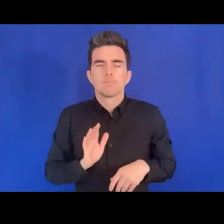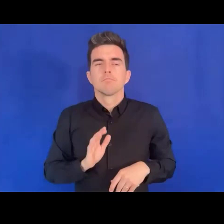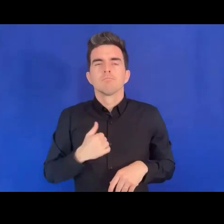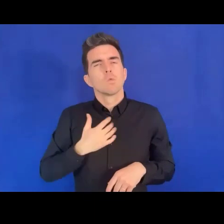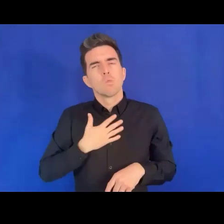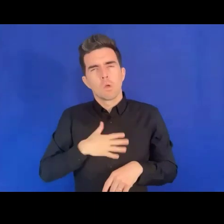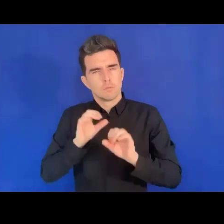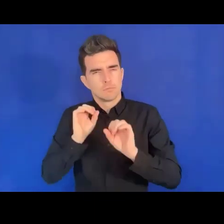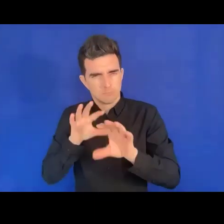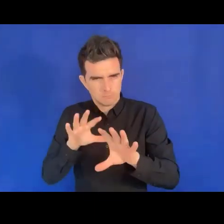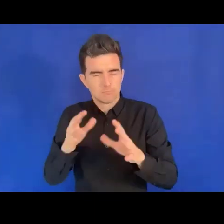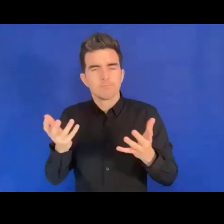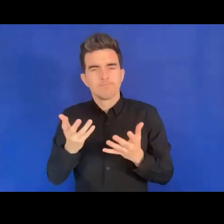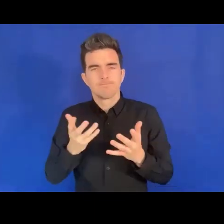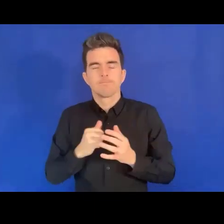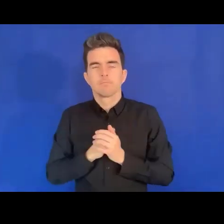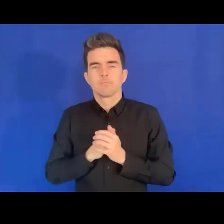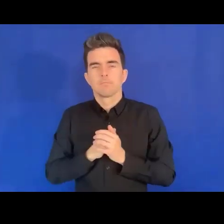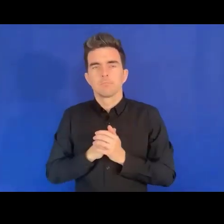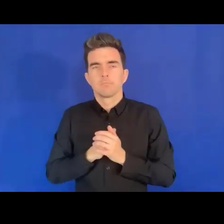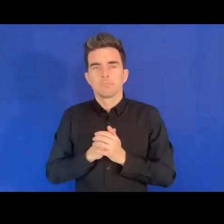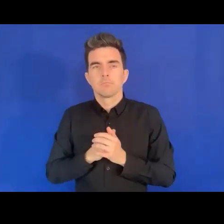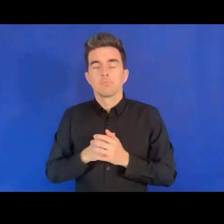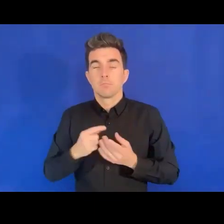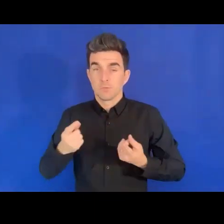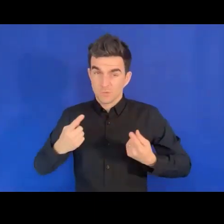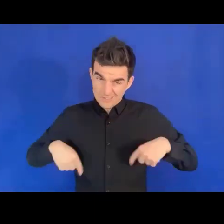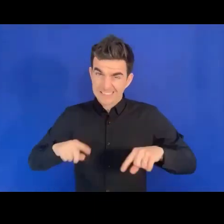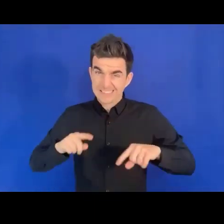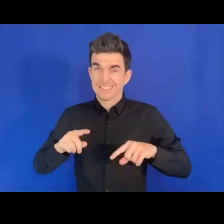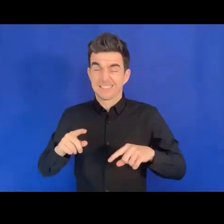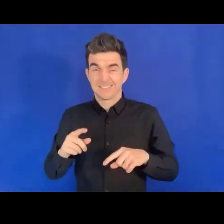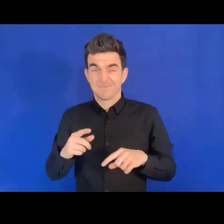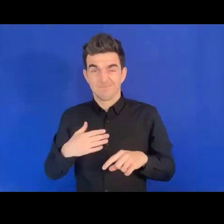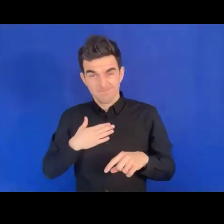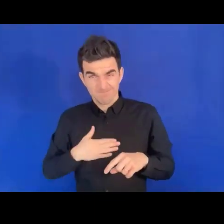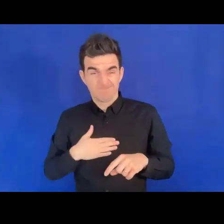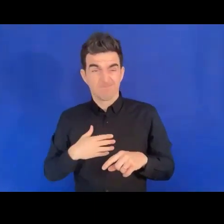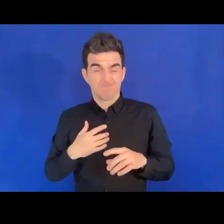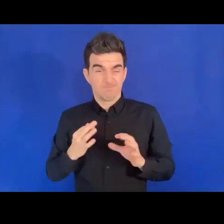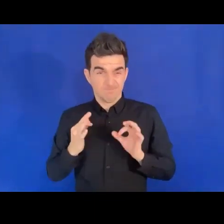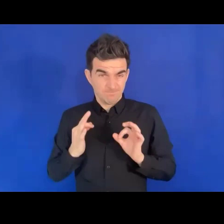'esprit, c'est que les personnes handicapées sont ici.